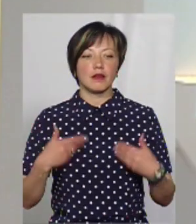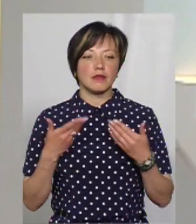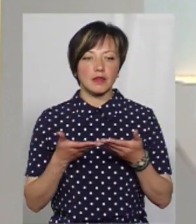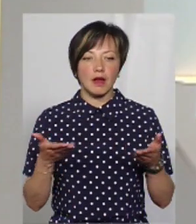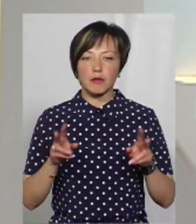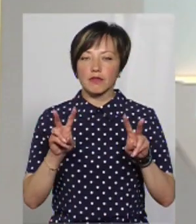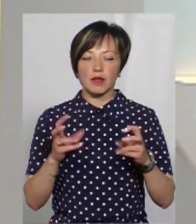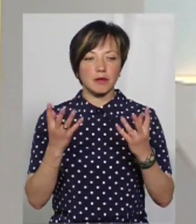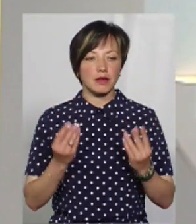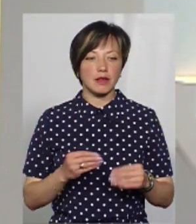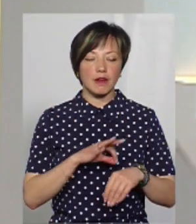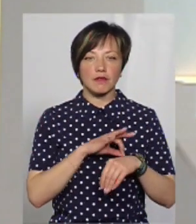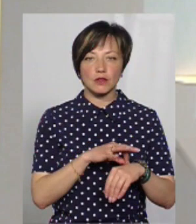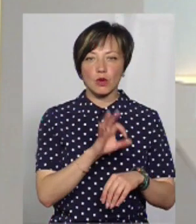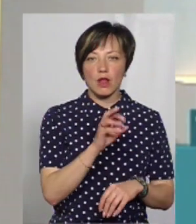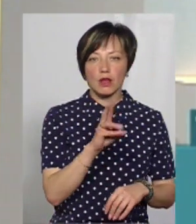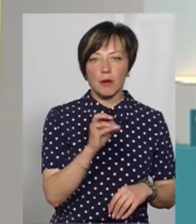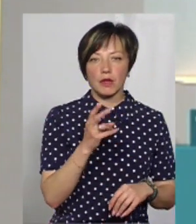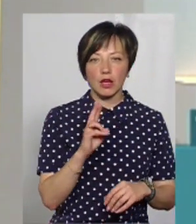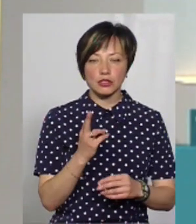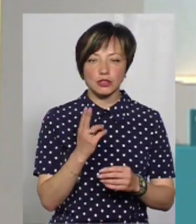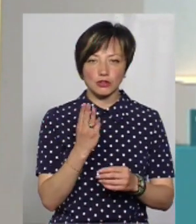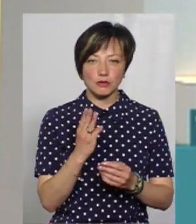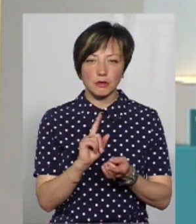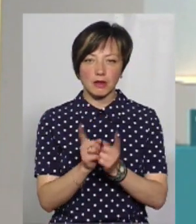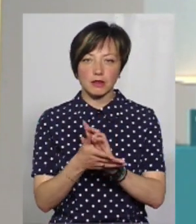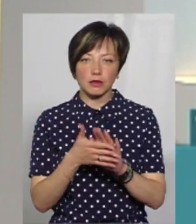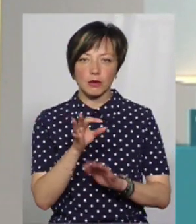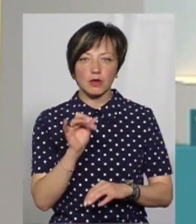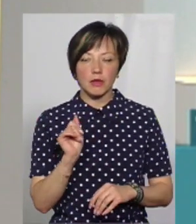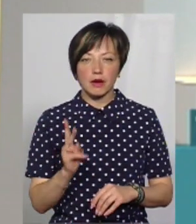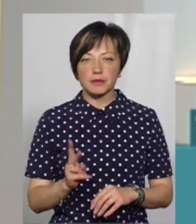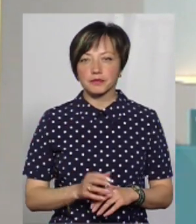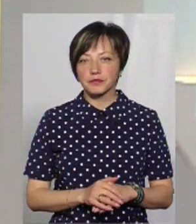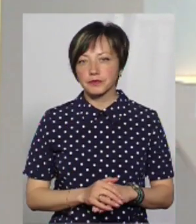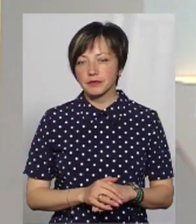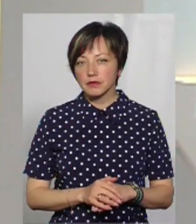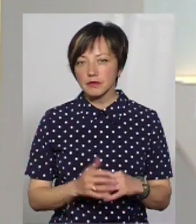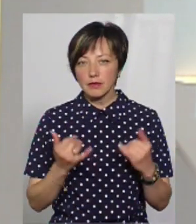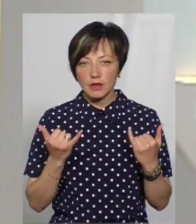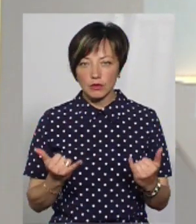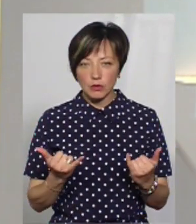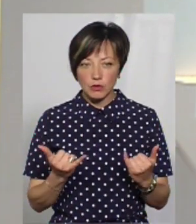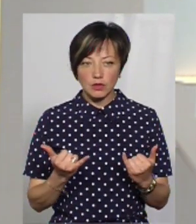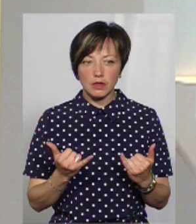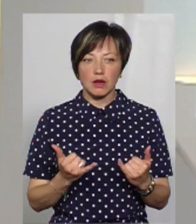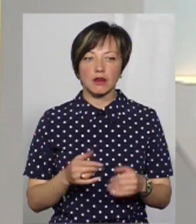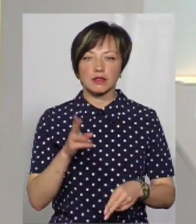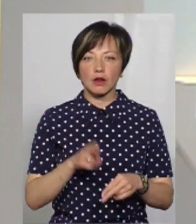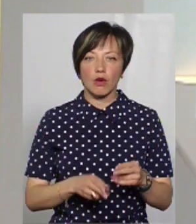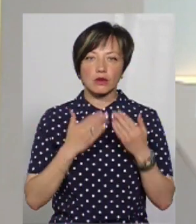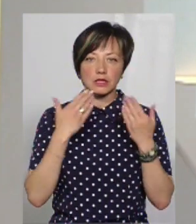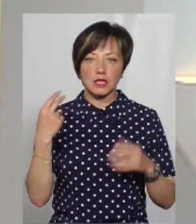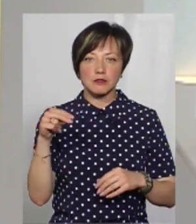Вітаємо у ТАМІ Дня. Веду їзі я, Олена Кеміняш, на жестову мову перекладає Ольга Рибак. Сьогодні відлунали останні